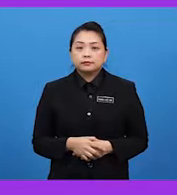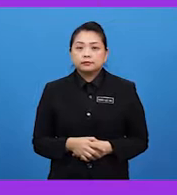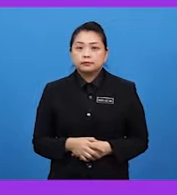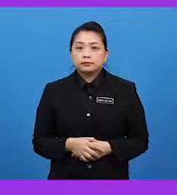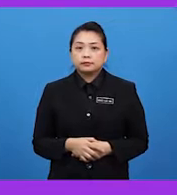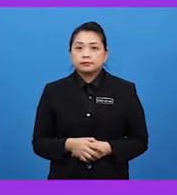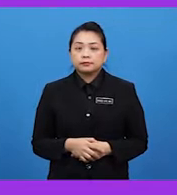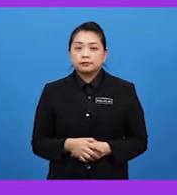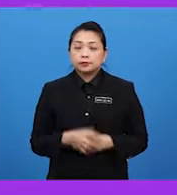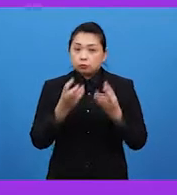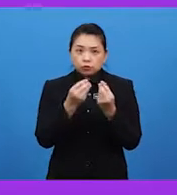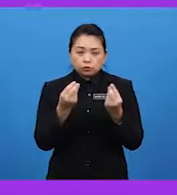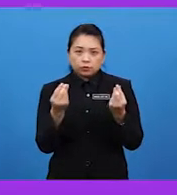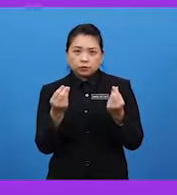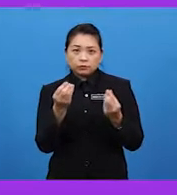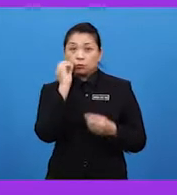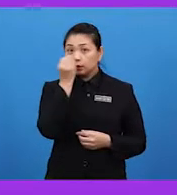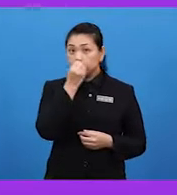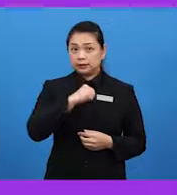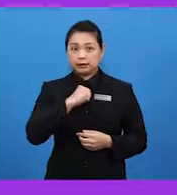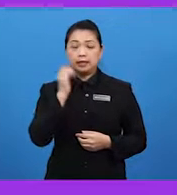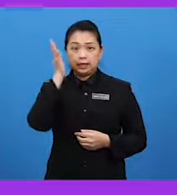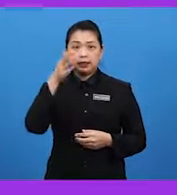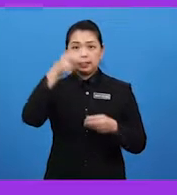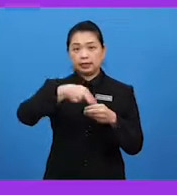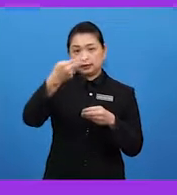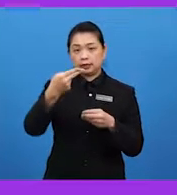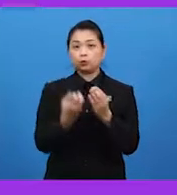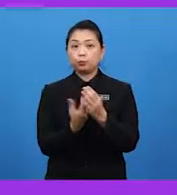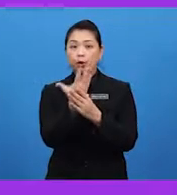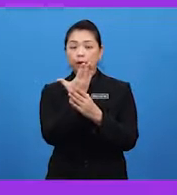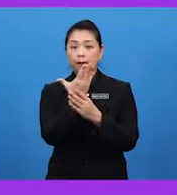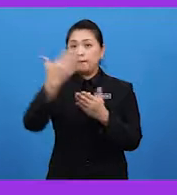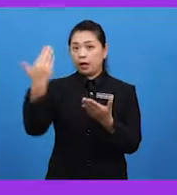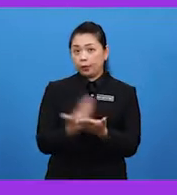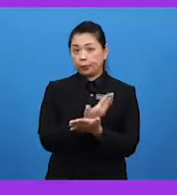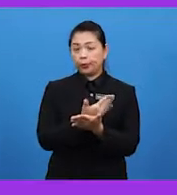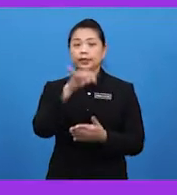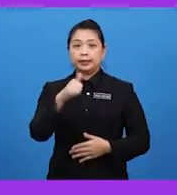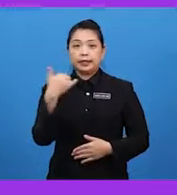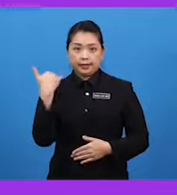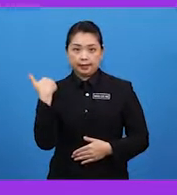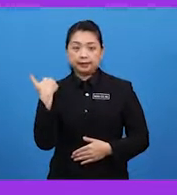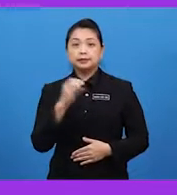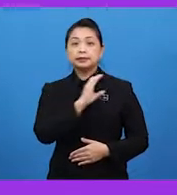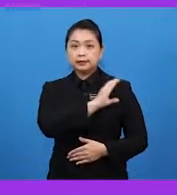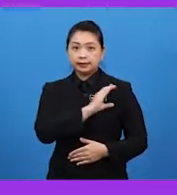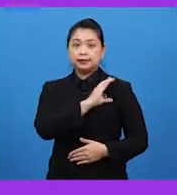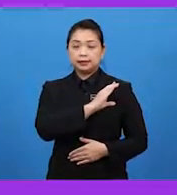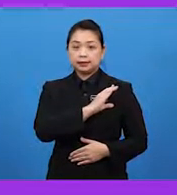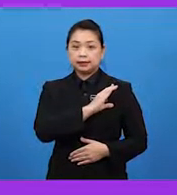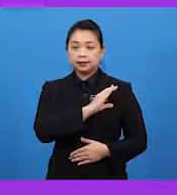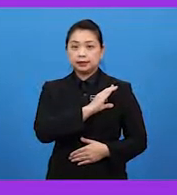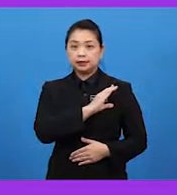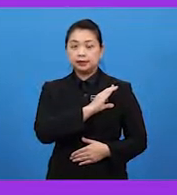Pendubungan sendiri ini akan menghasilkan tumbuhan baru yang mempunyai ciri-ciri